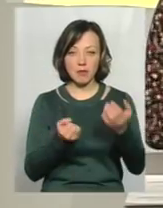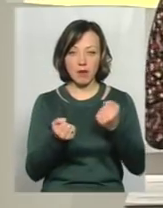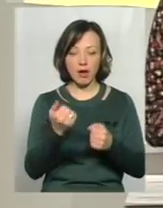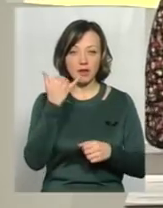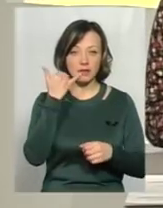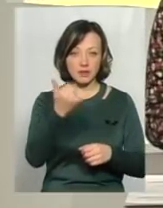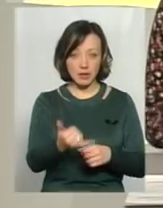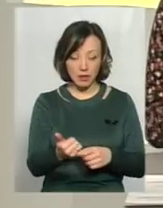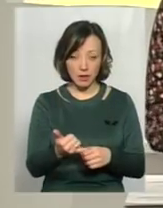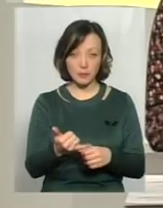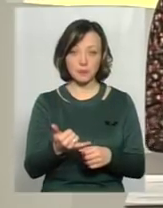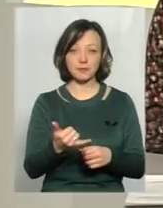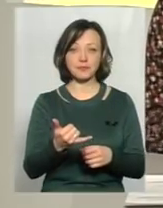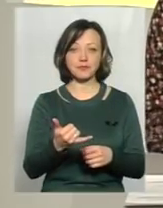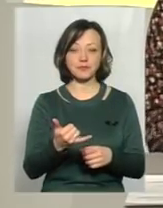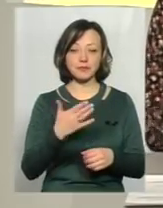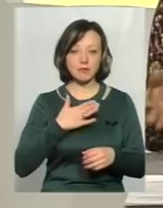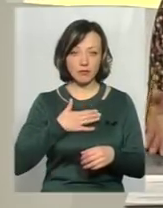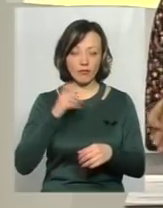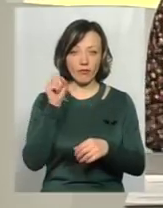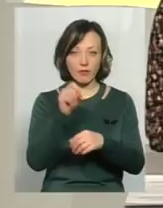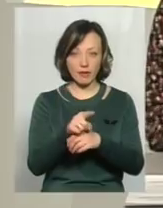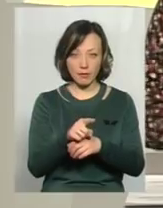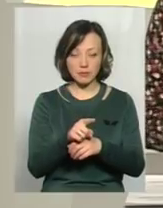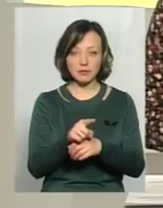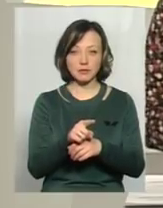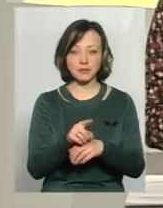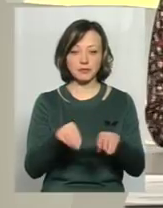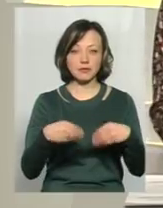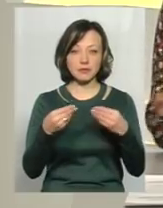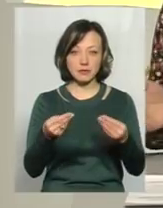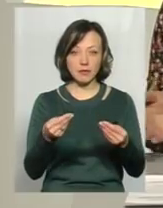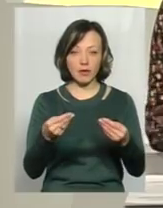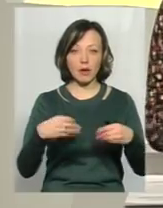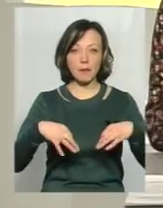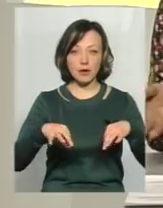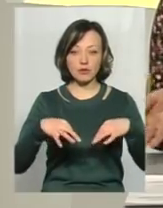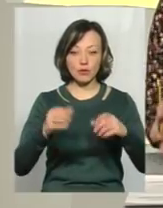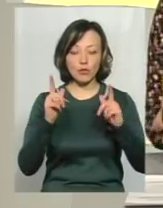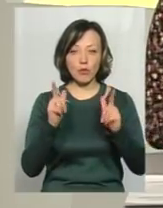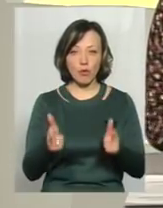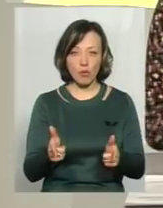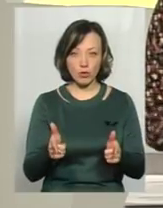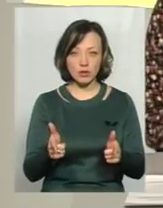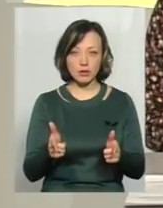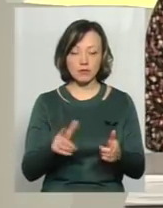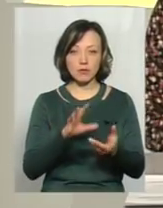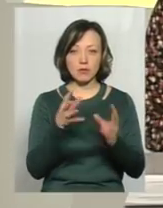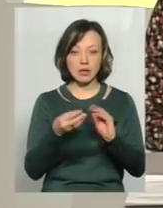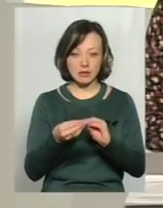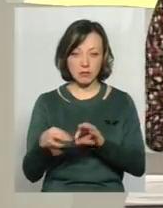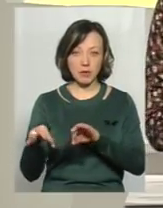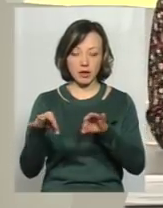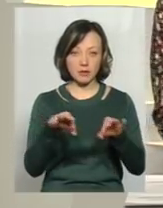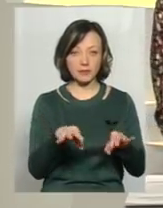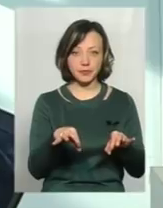замовлення, що ми хочемо кудись поїхати, і надає машину, яка погодилась, в принципі, приїхати.